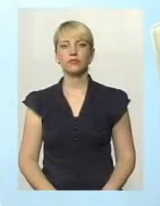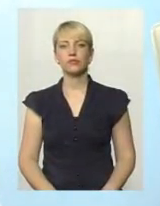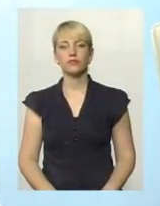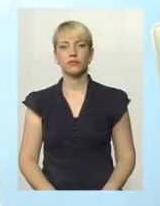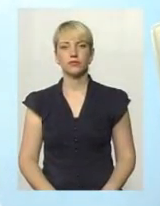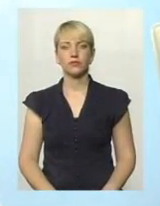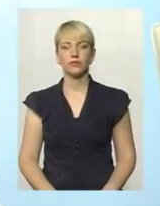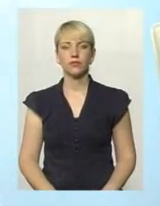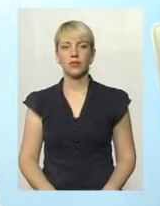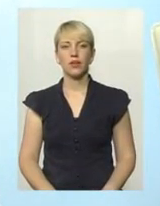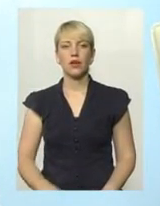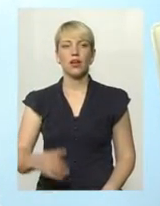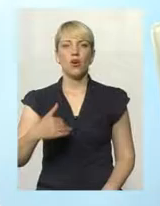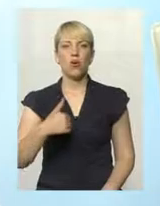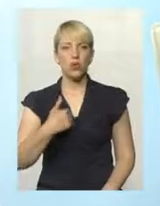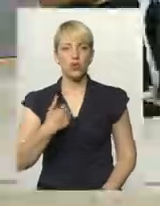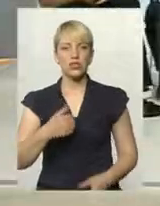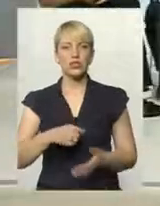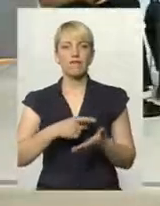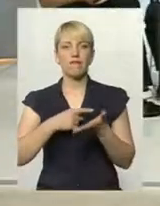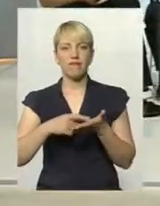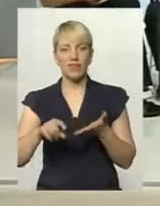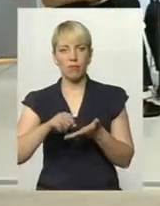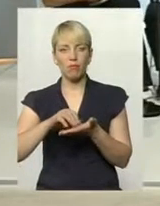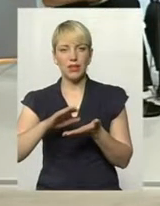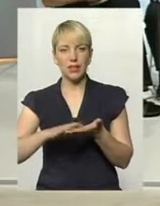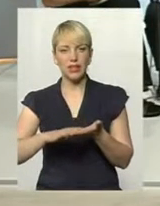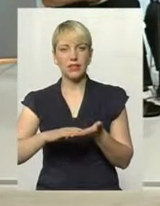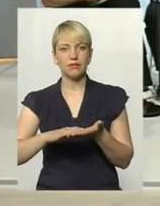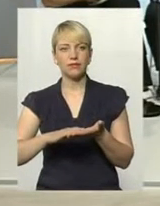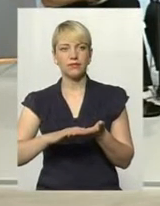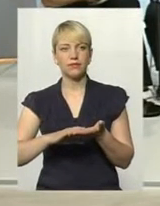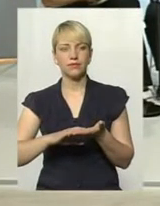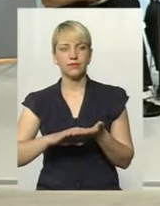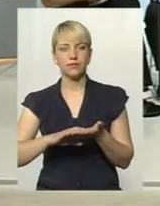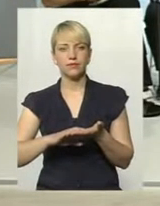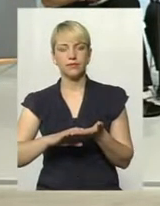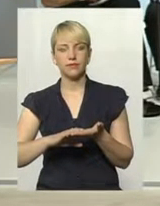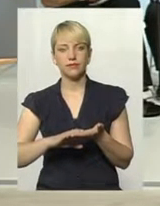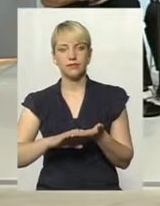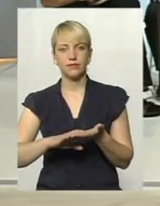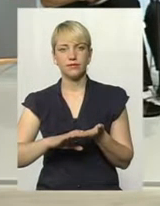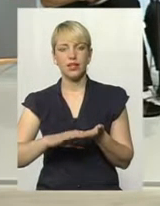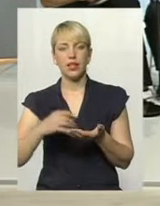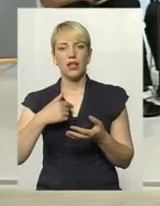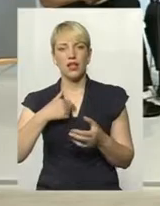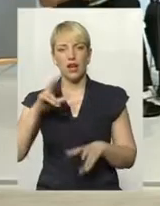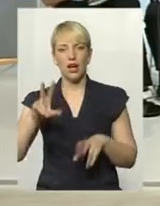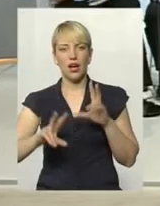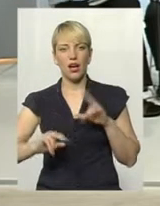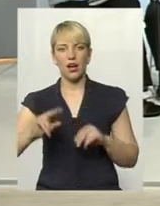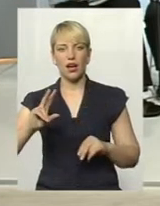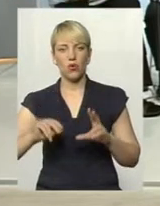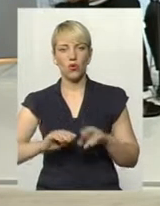В першу чергу хочеться відмітити, що я рахую, що не